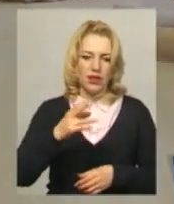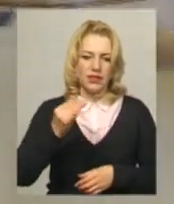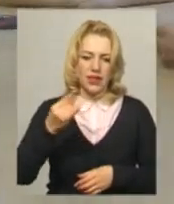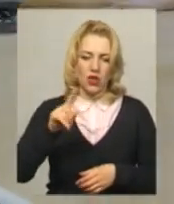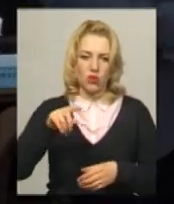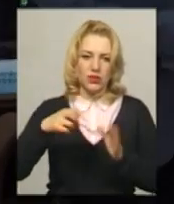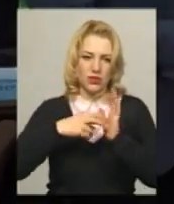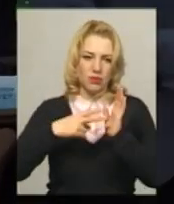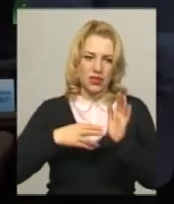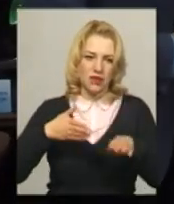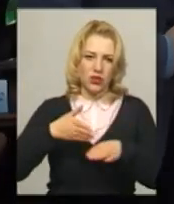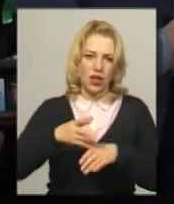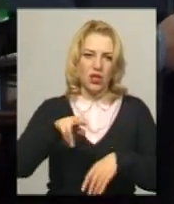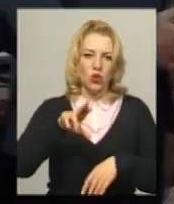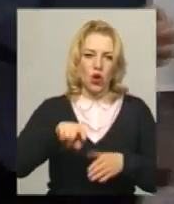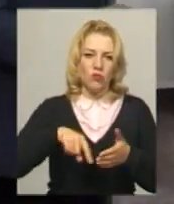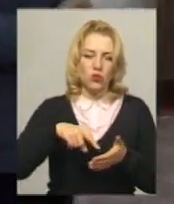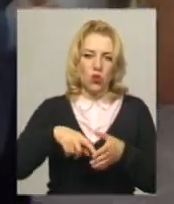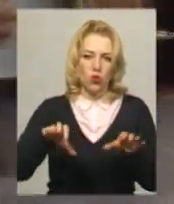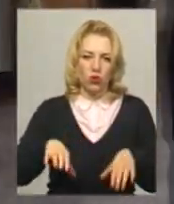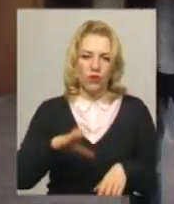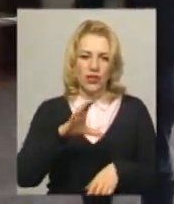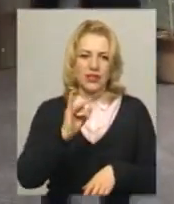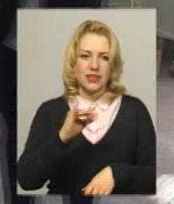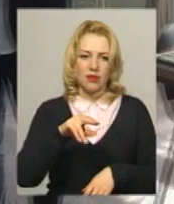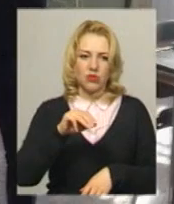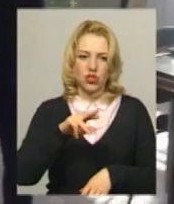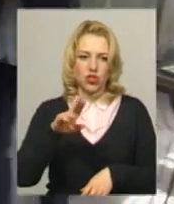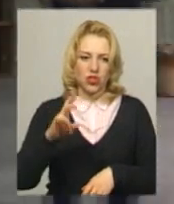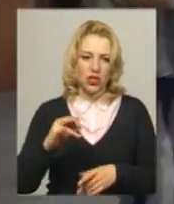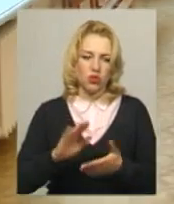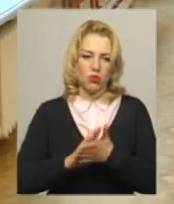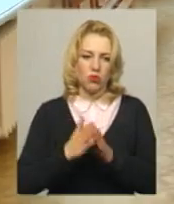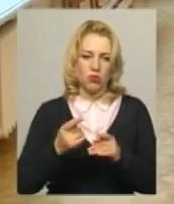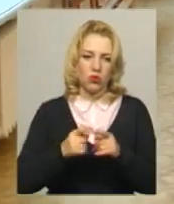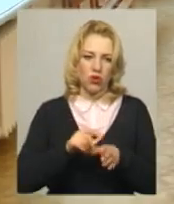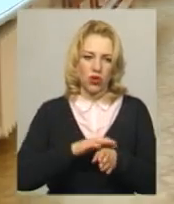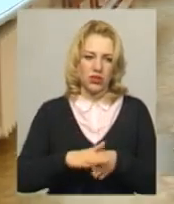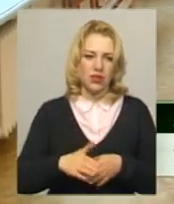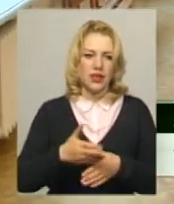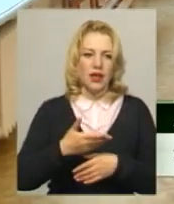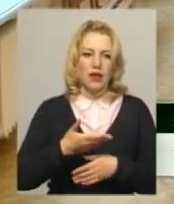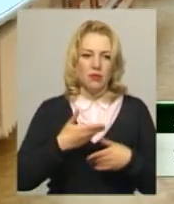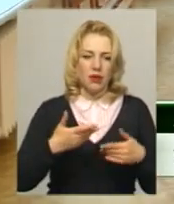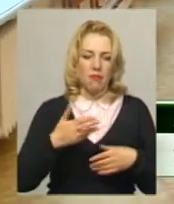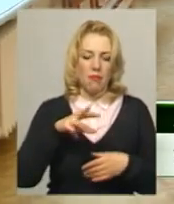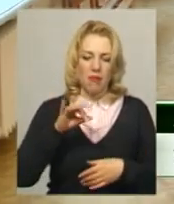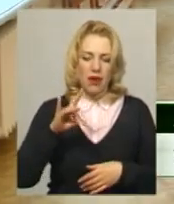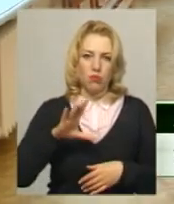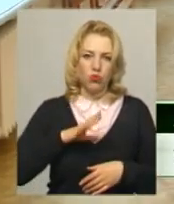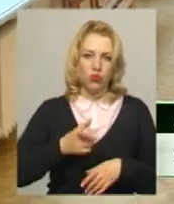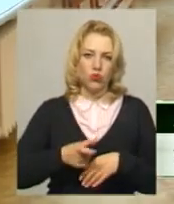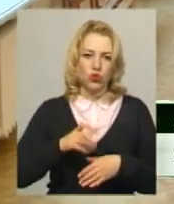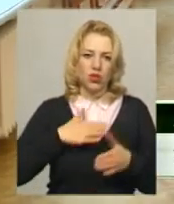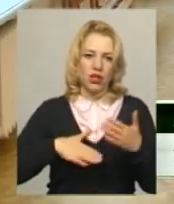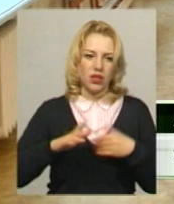міського голови Хмельницького Олександра Семчишина, щоб домовитись про його реалізацію. Мер дуже був радий, що ми зайнялися